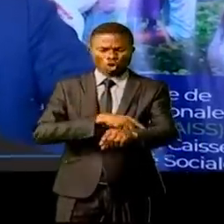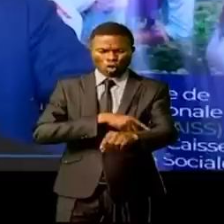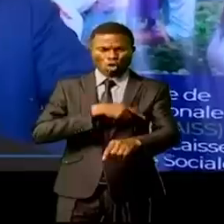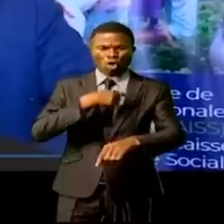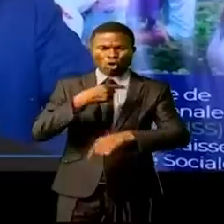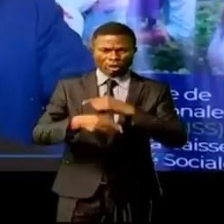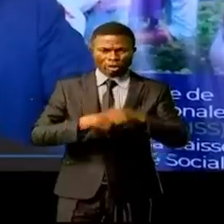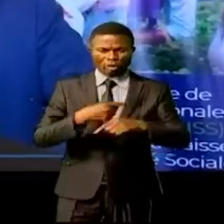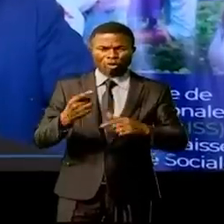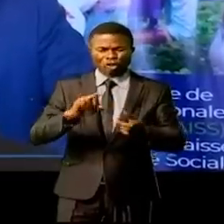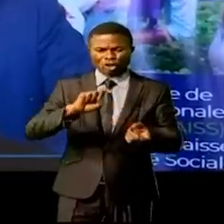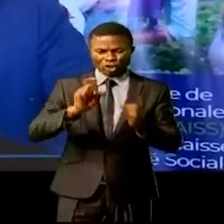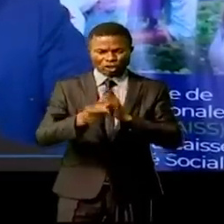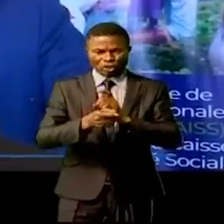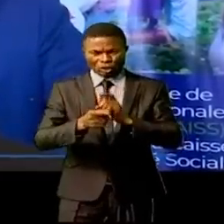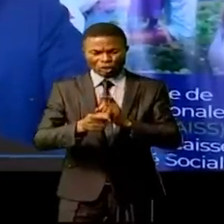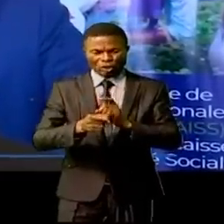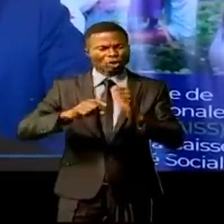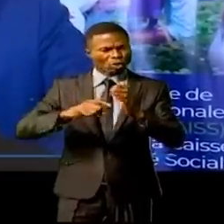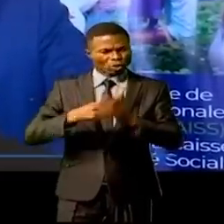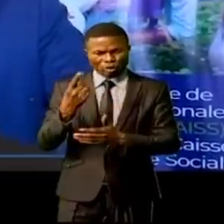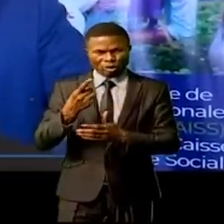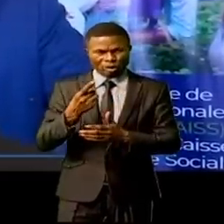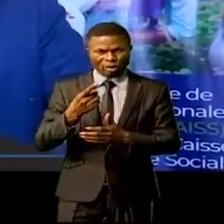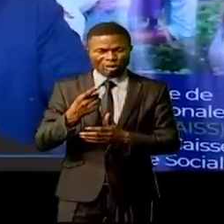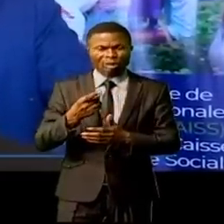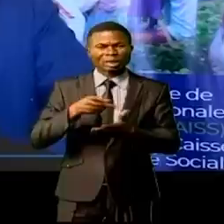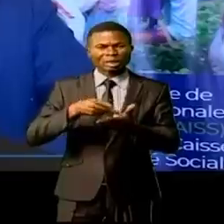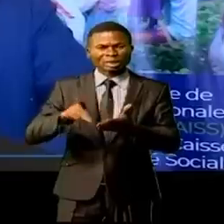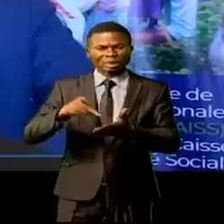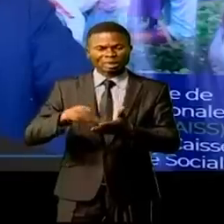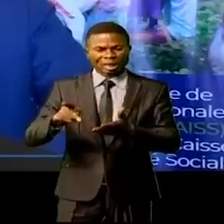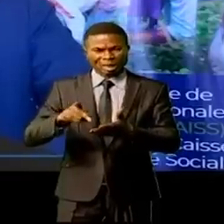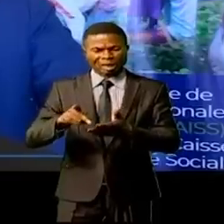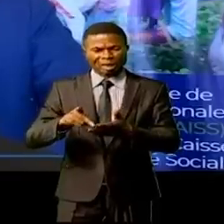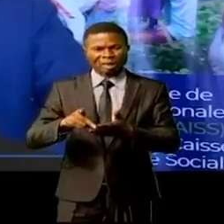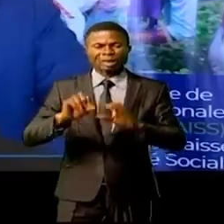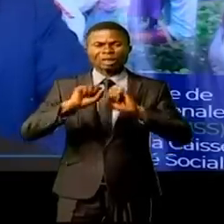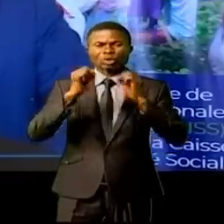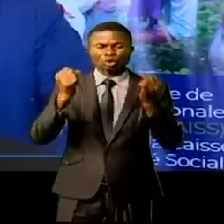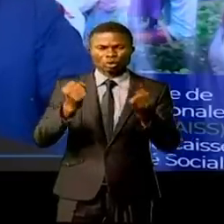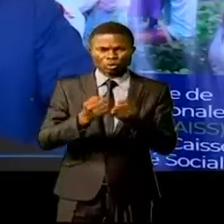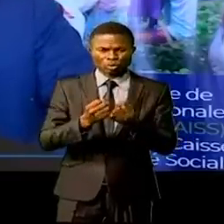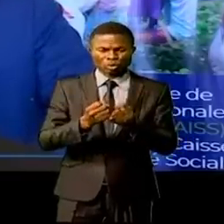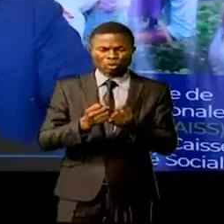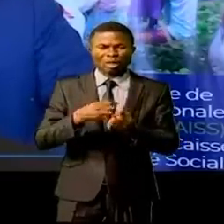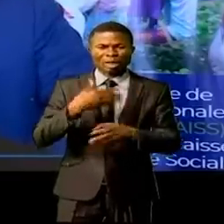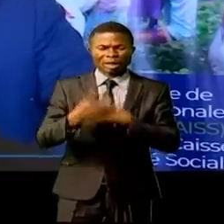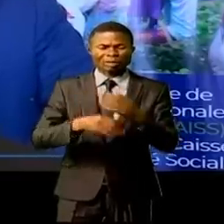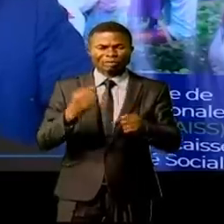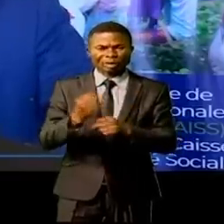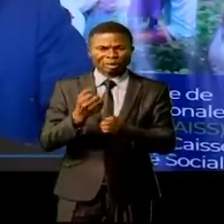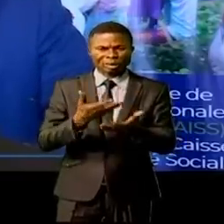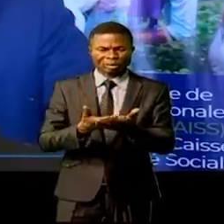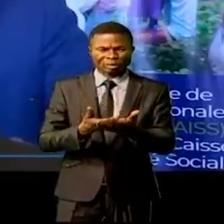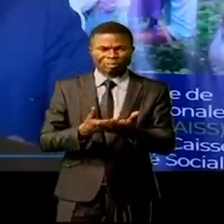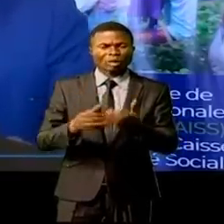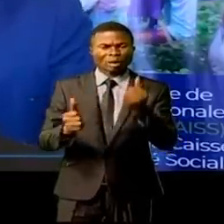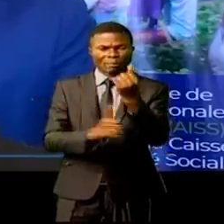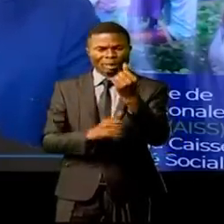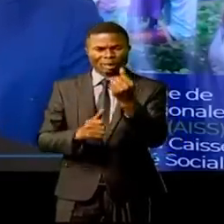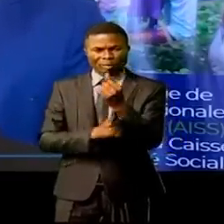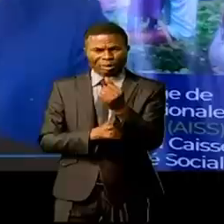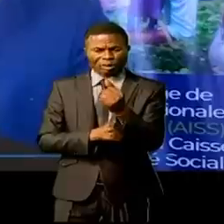par l'amélioration substantielle de la qualité de la gouvernance et des prestations servies aux assurés déjà